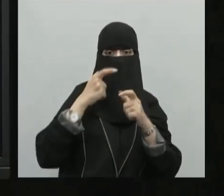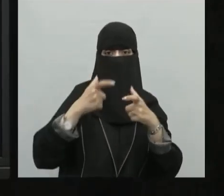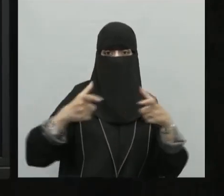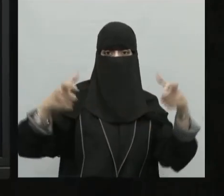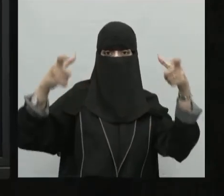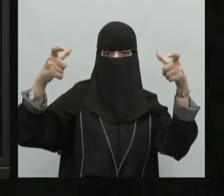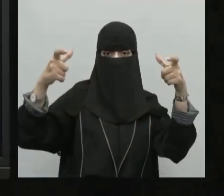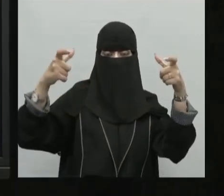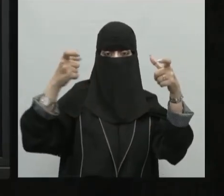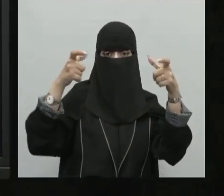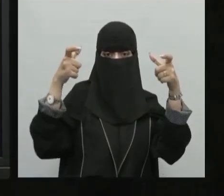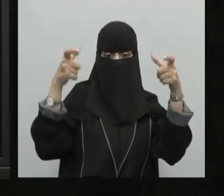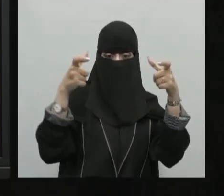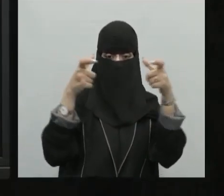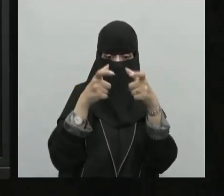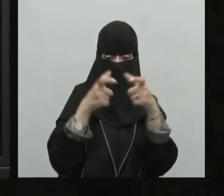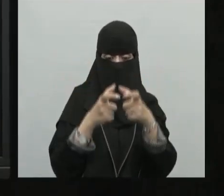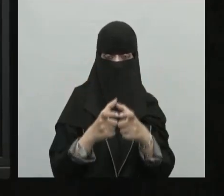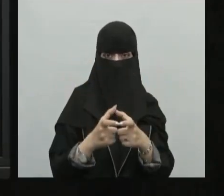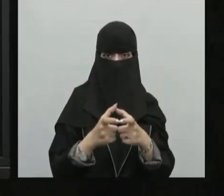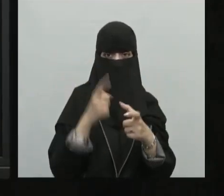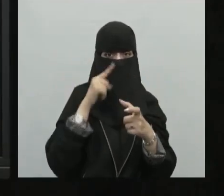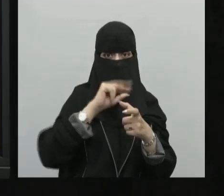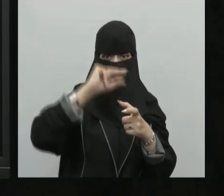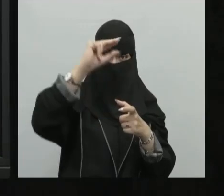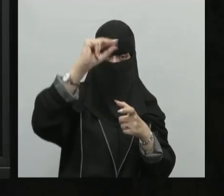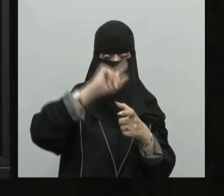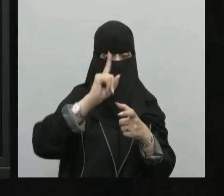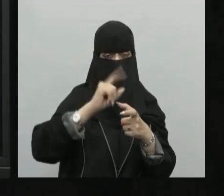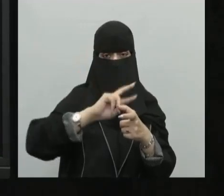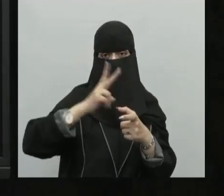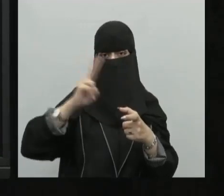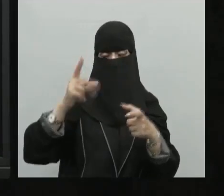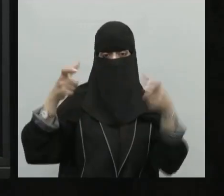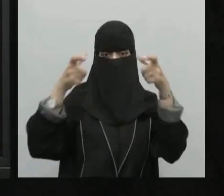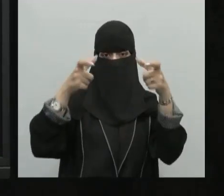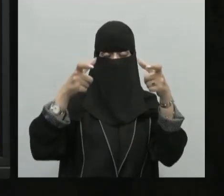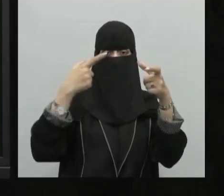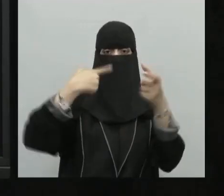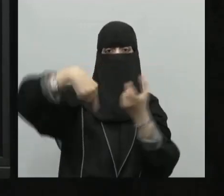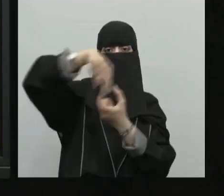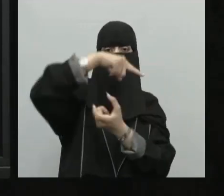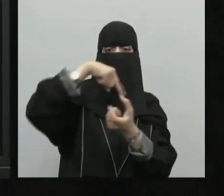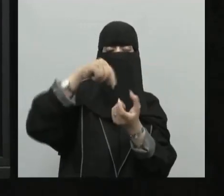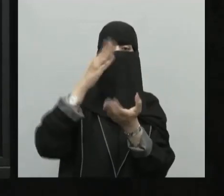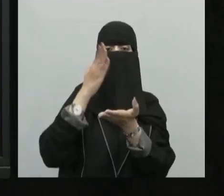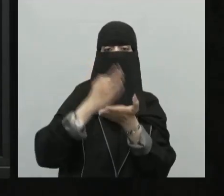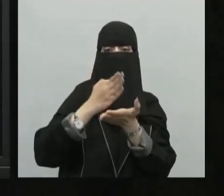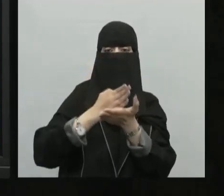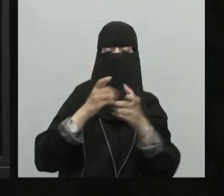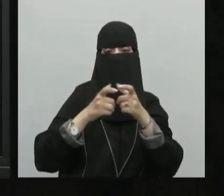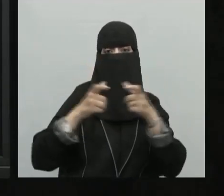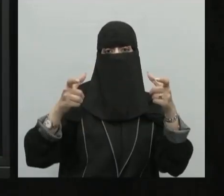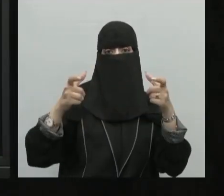أبناء وبنات الطلاب من خلاء من الدوائر العرض هي دائرة الاستواء كلما